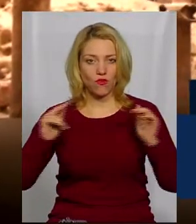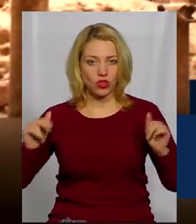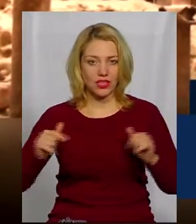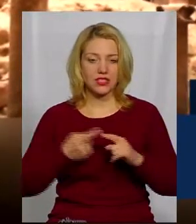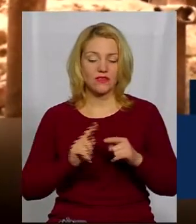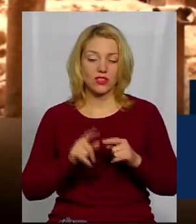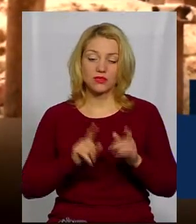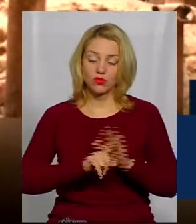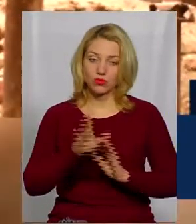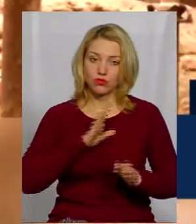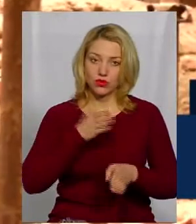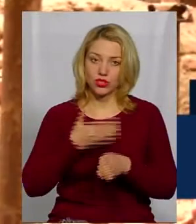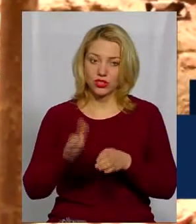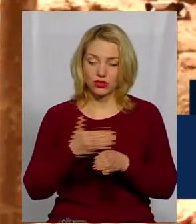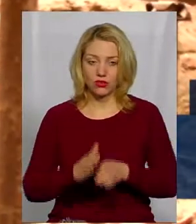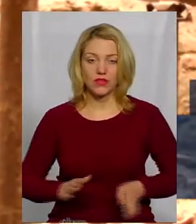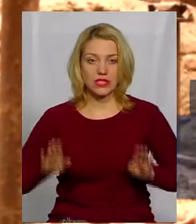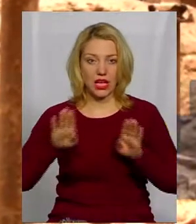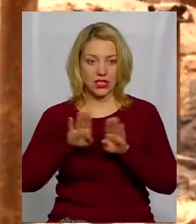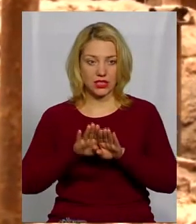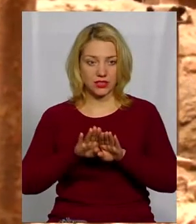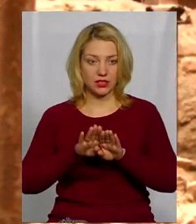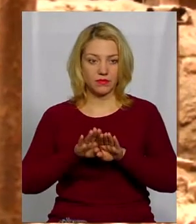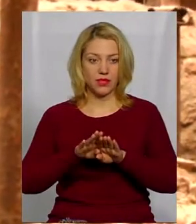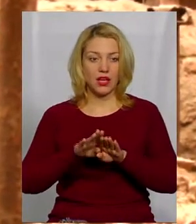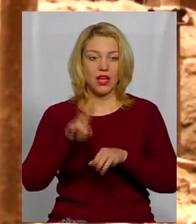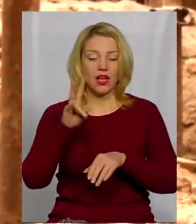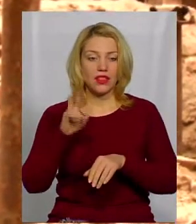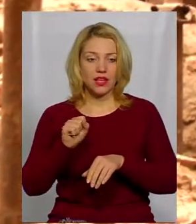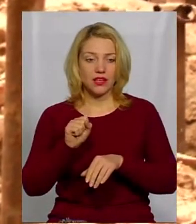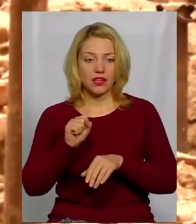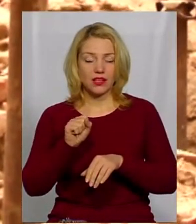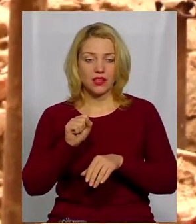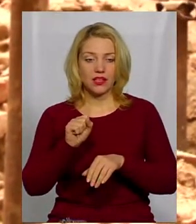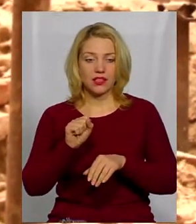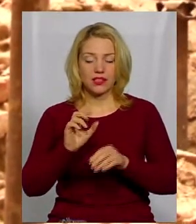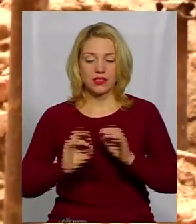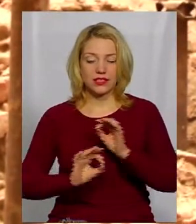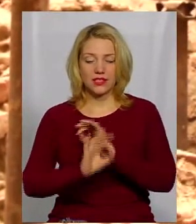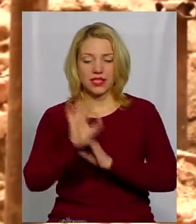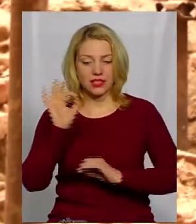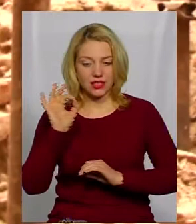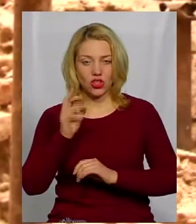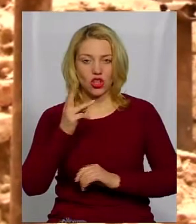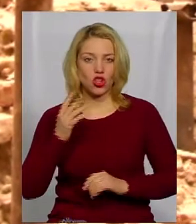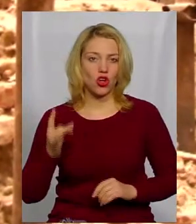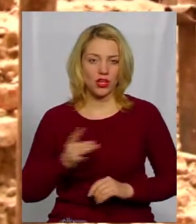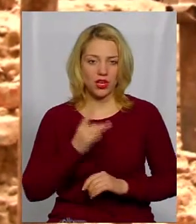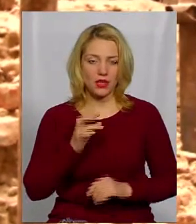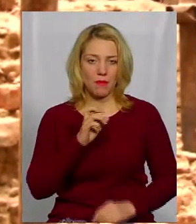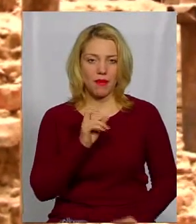вона частково була закрита вперед на схід трьохярусним барбаканом, і